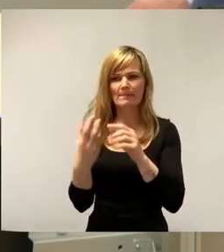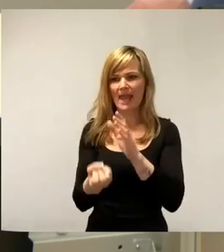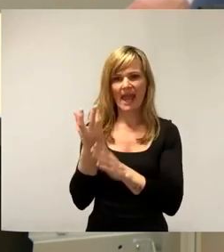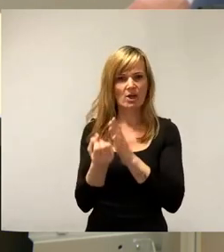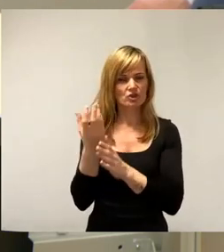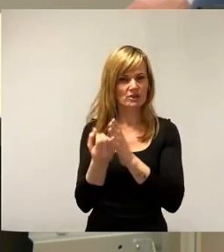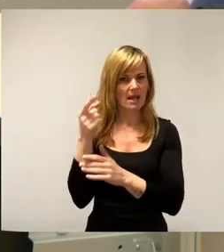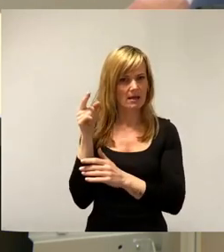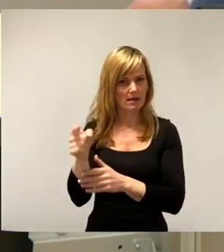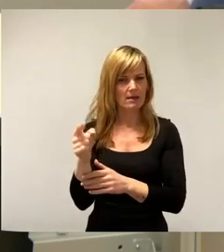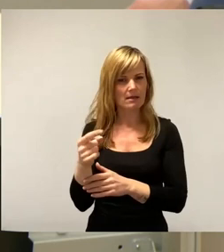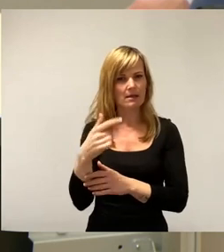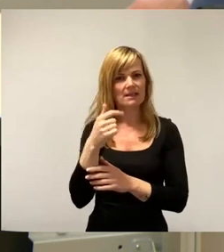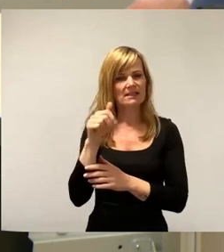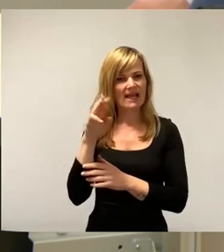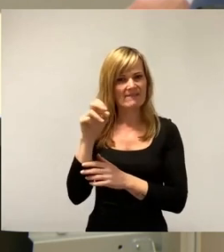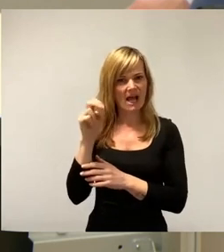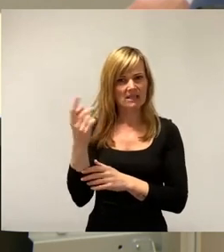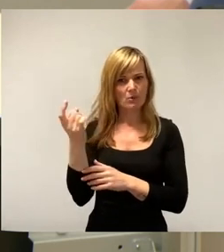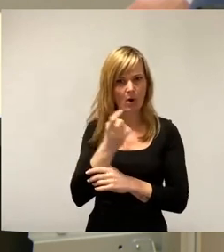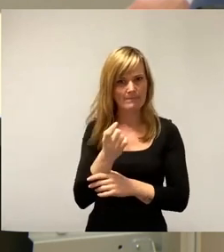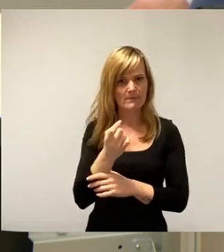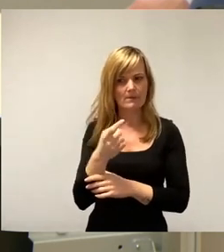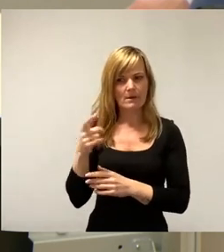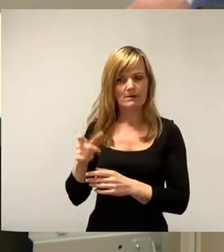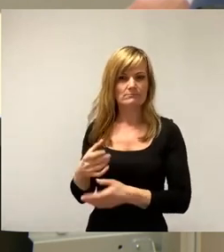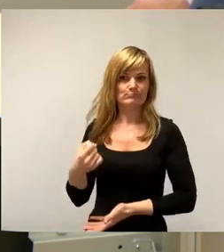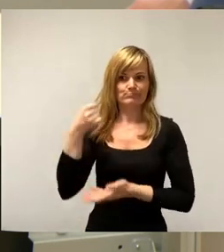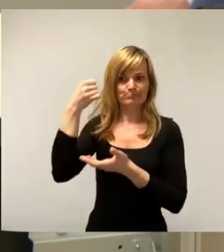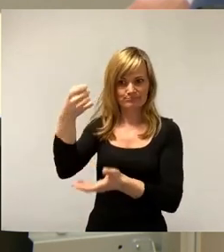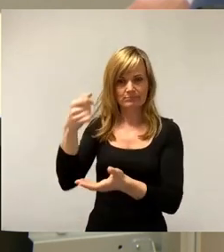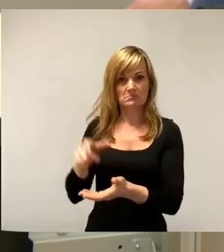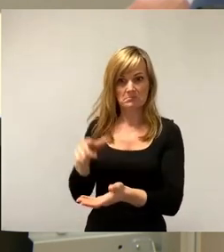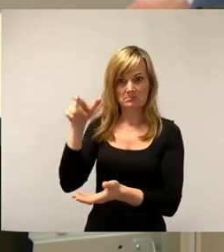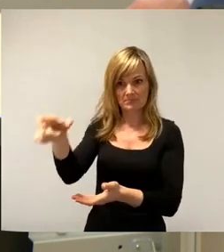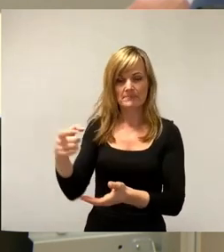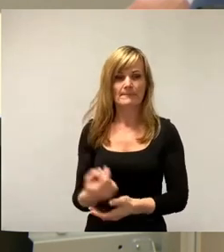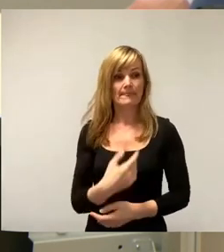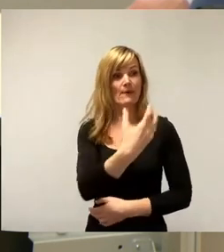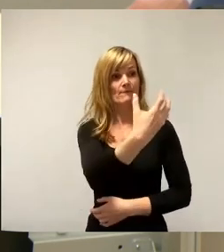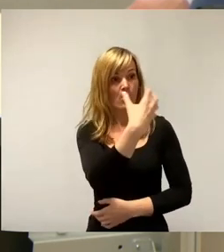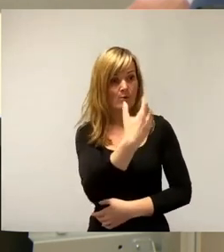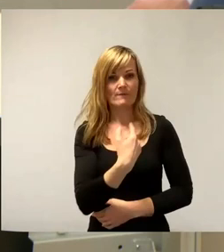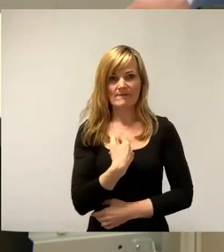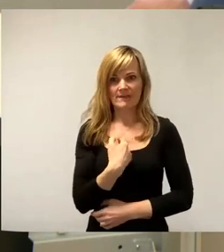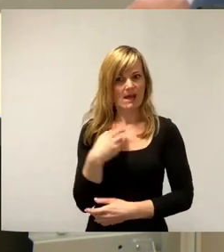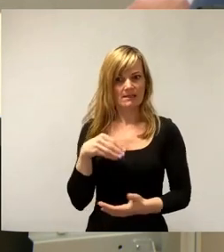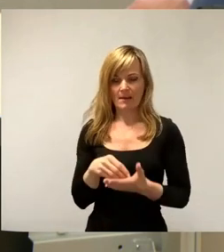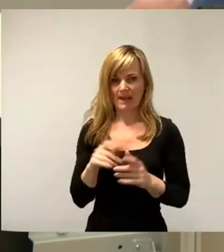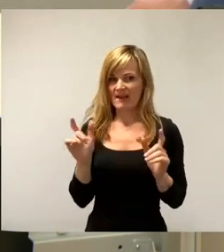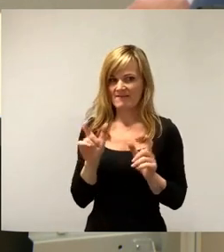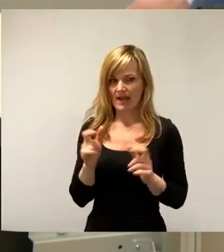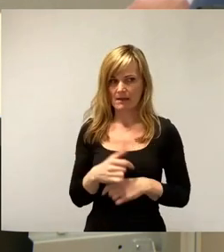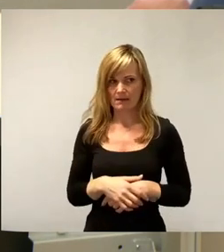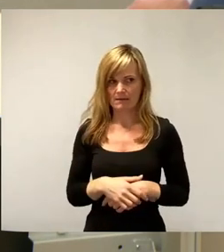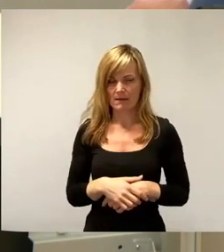Großinvestition. Da haben wir ja nicht genug mitgefeiert. Das ist uns ja vorgeworfen worden. Aber wissen Sie, was das Ort für die DVB